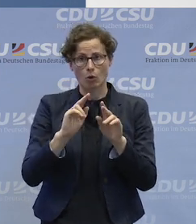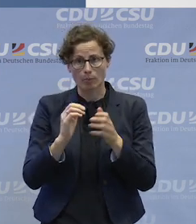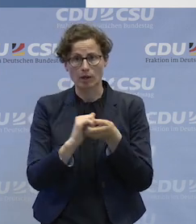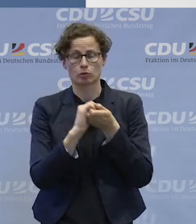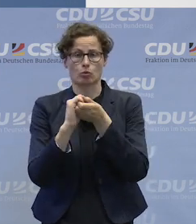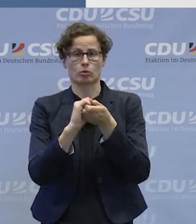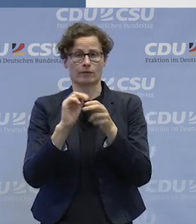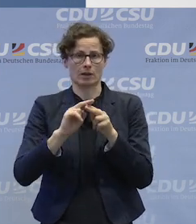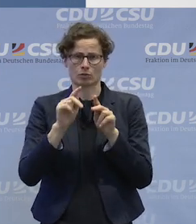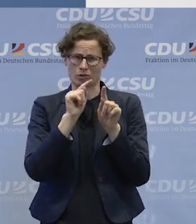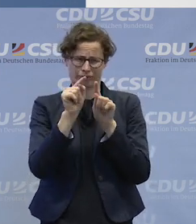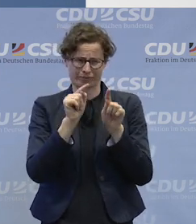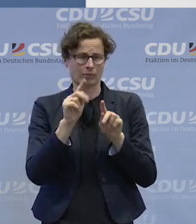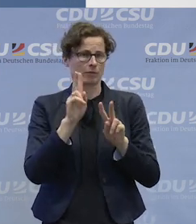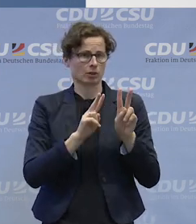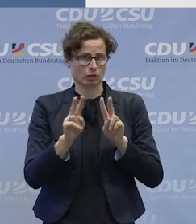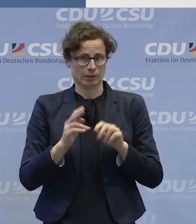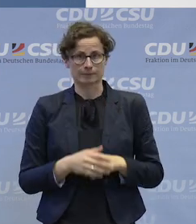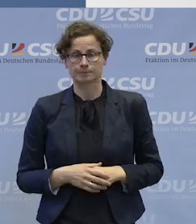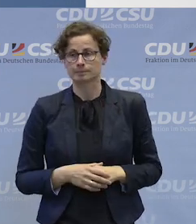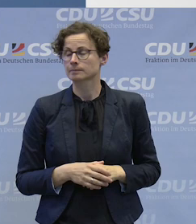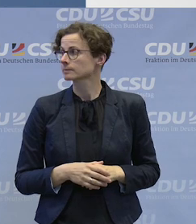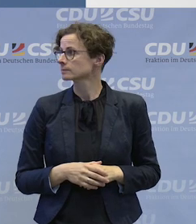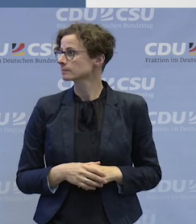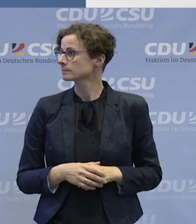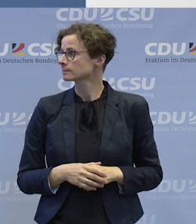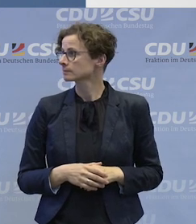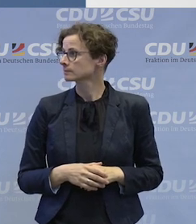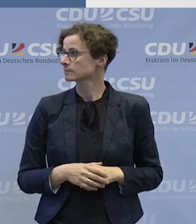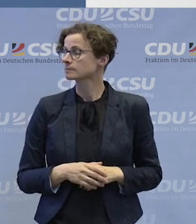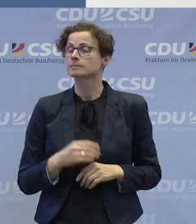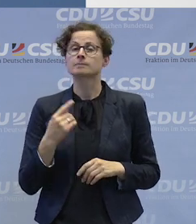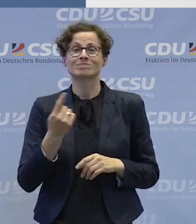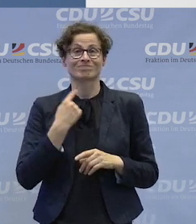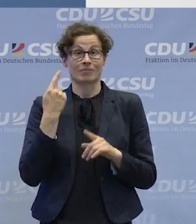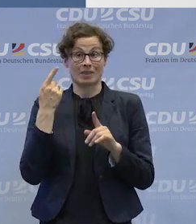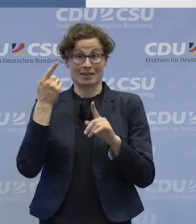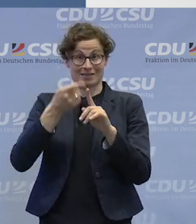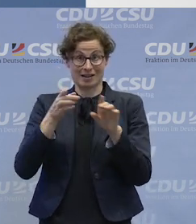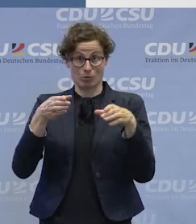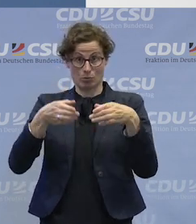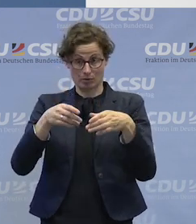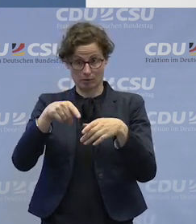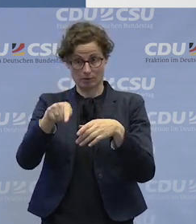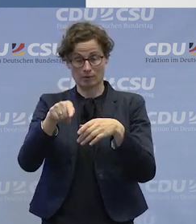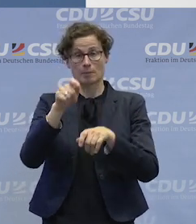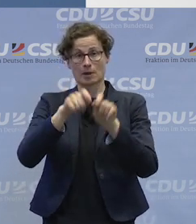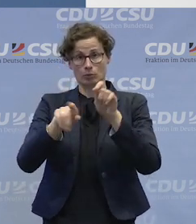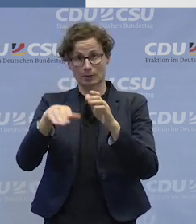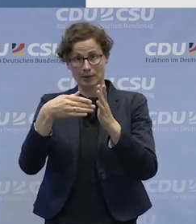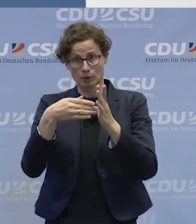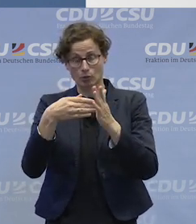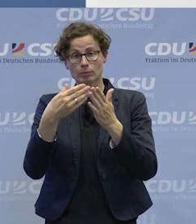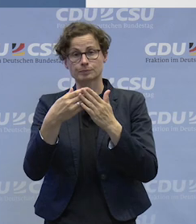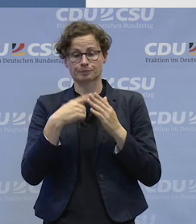Verfügung stellen. Und vor dem Hintergrund der Zielgruppe ist es bei uns für die Entwicklung der Lernvideos ganz